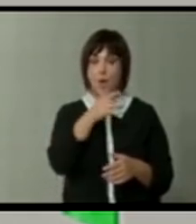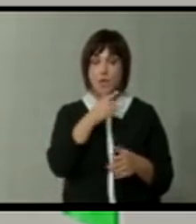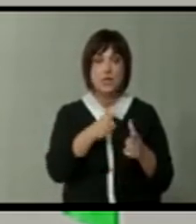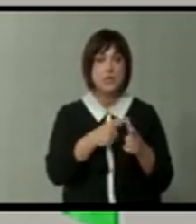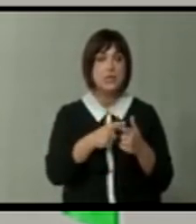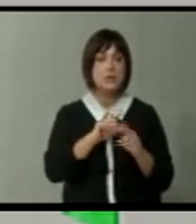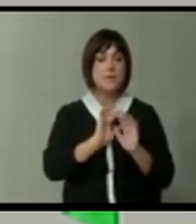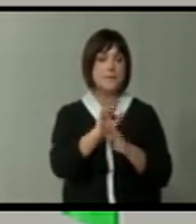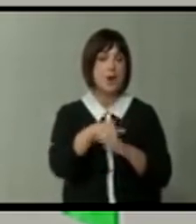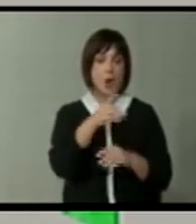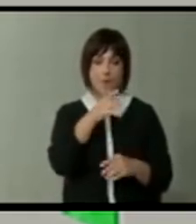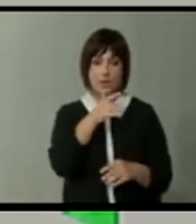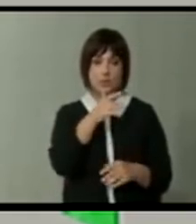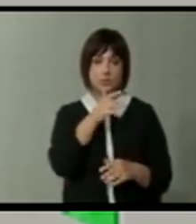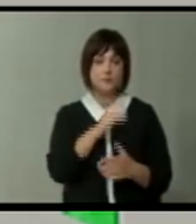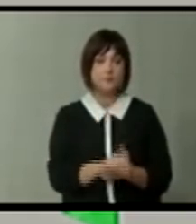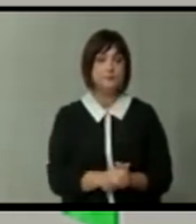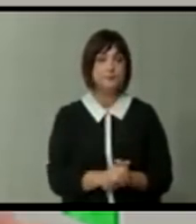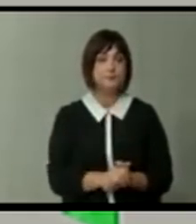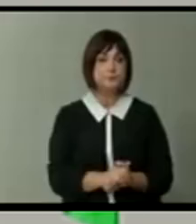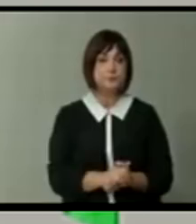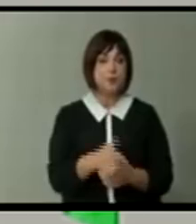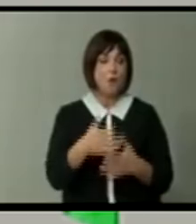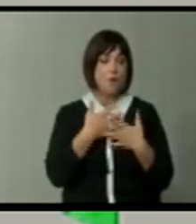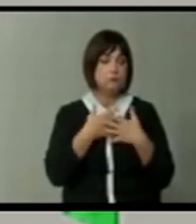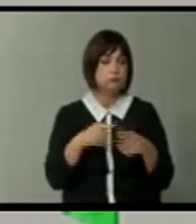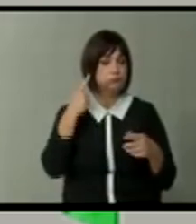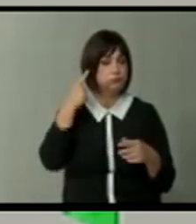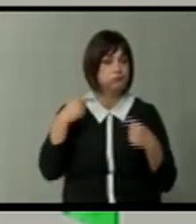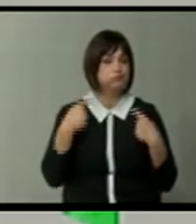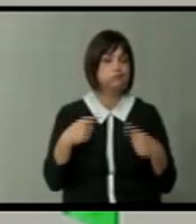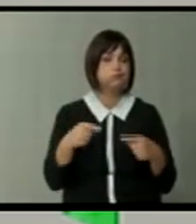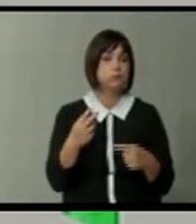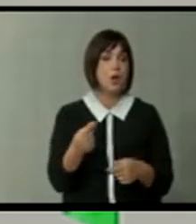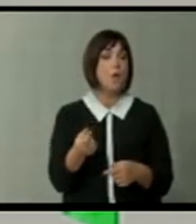низ Македонија. Зачи, таа астрономска бројка,